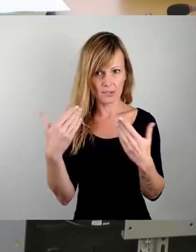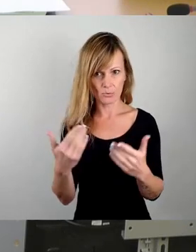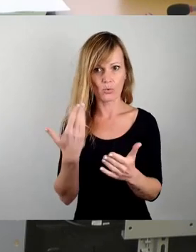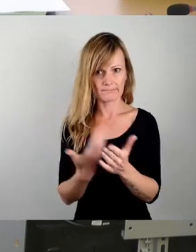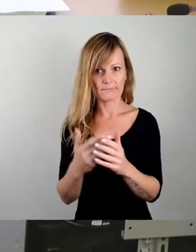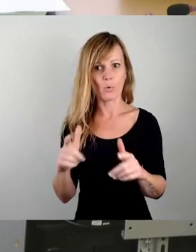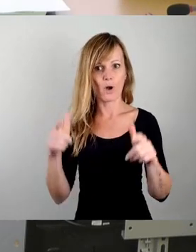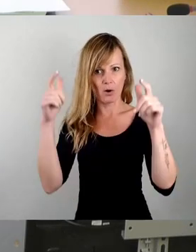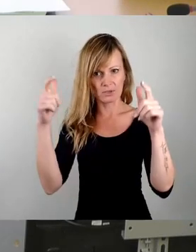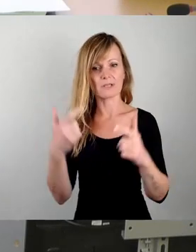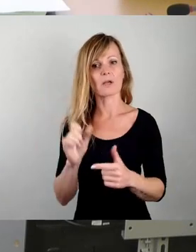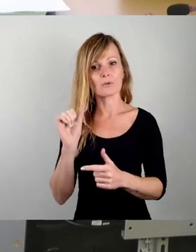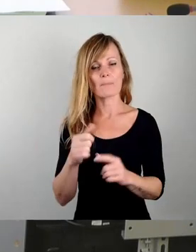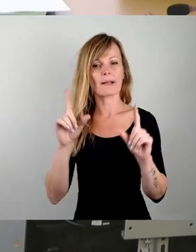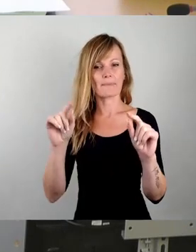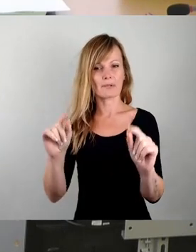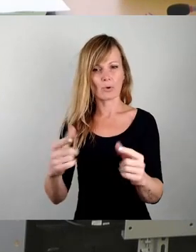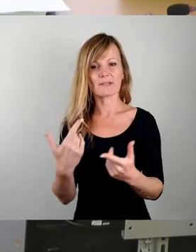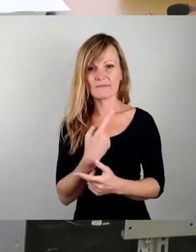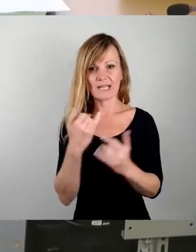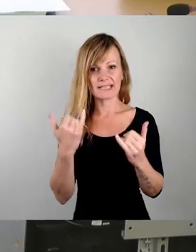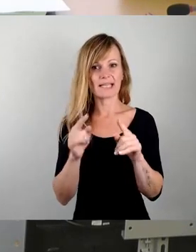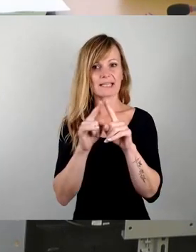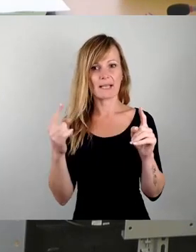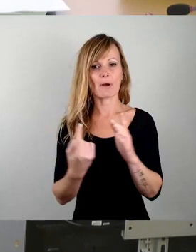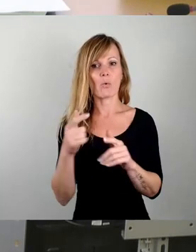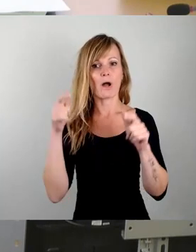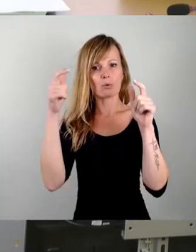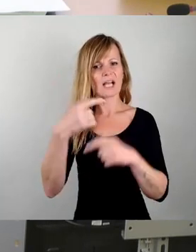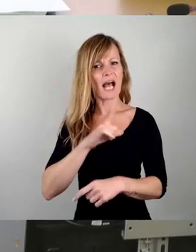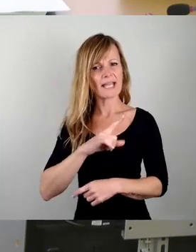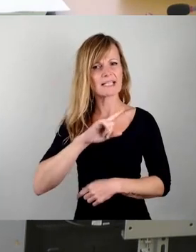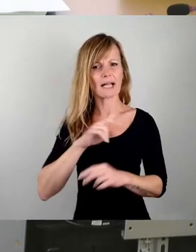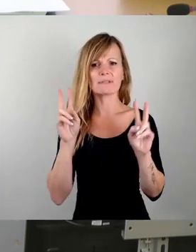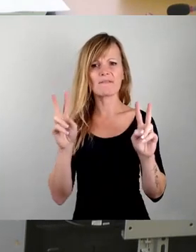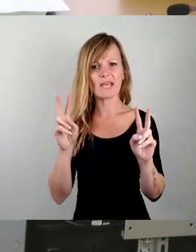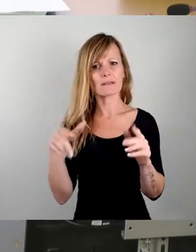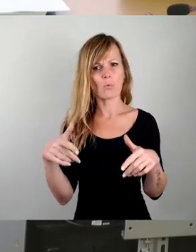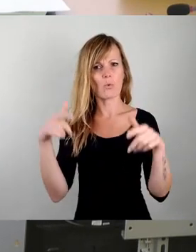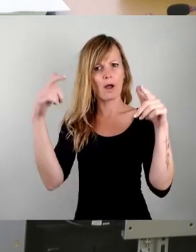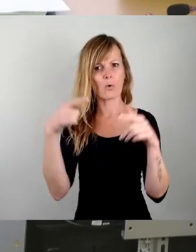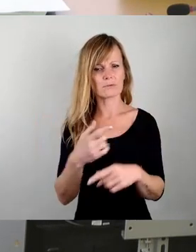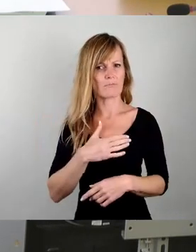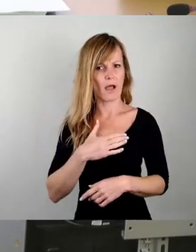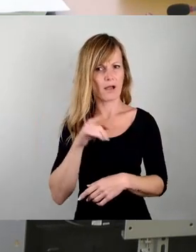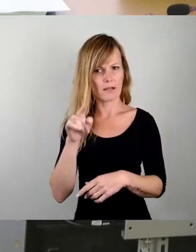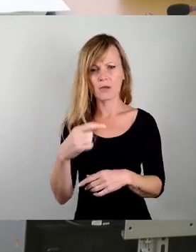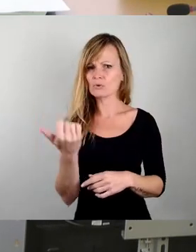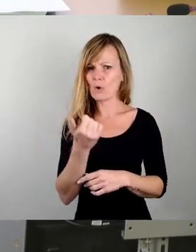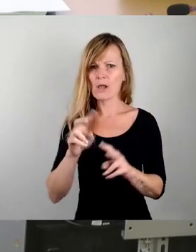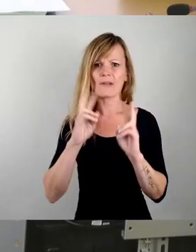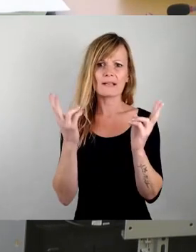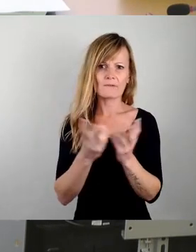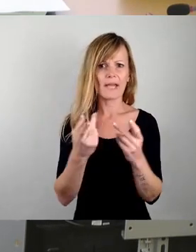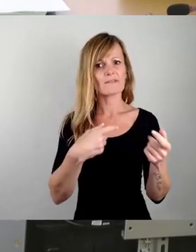führen kann, was das bedeutet, über ein Hochhaus zu reden. Und ich bin eigentlich ein großer Fan von Hochhäusern. Es gibt ganz tolle Hochhäuser weltweit, auch in Deutschland, in Frankfurt gibt es ganz